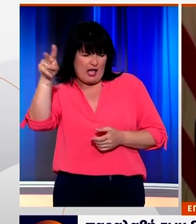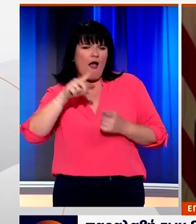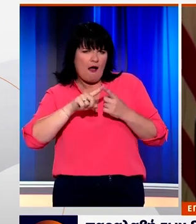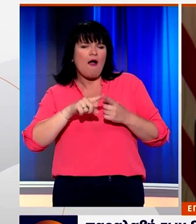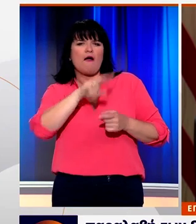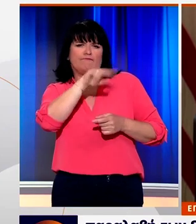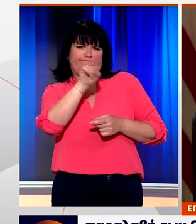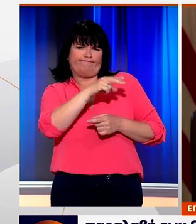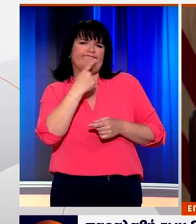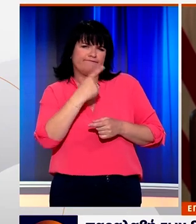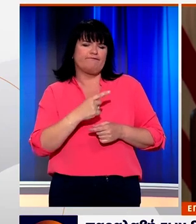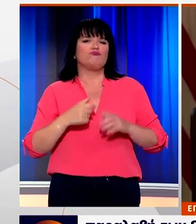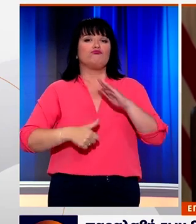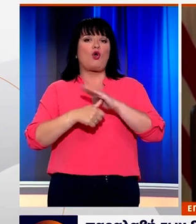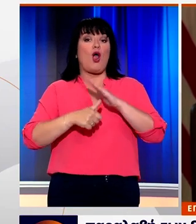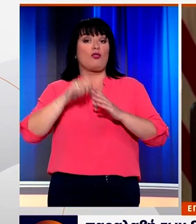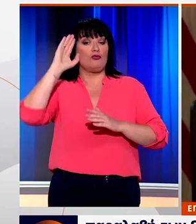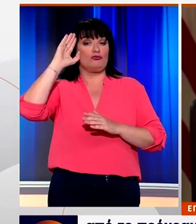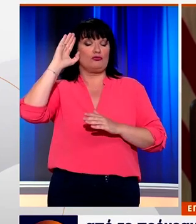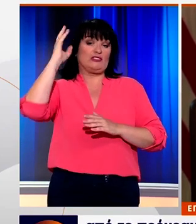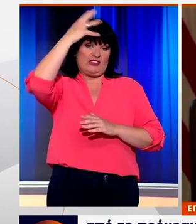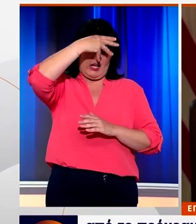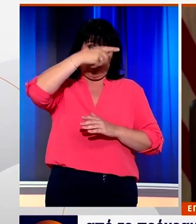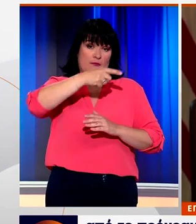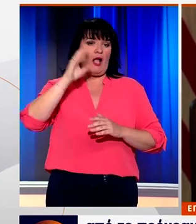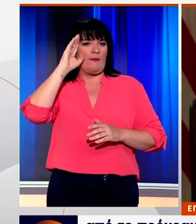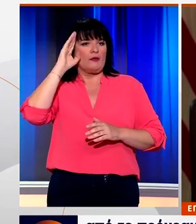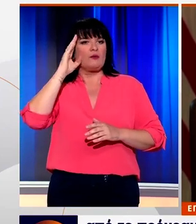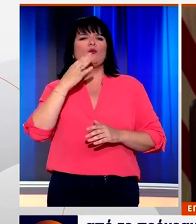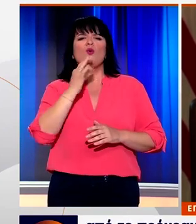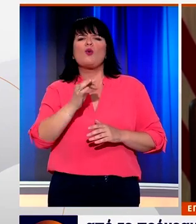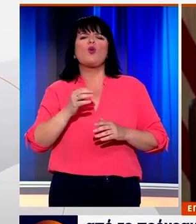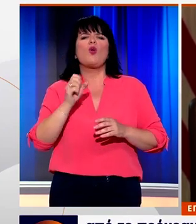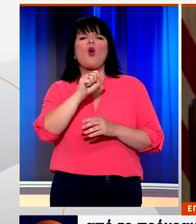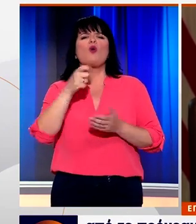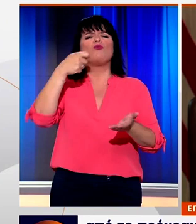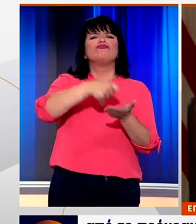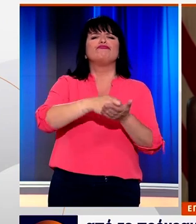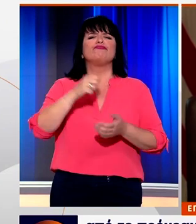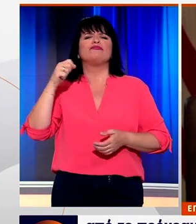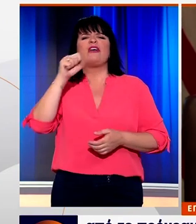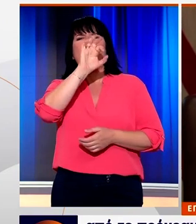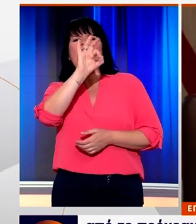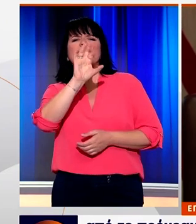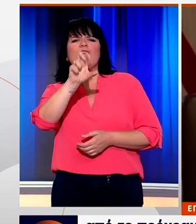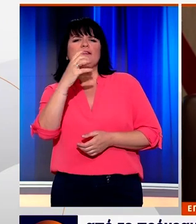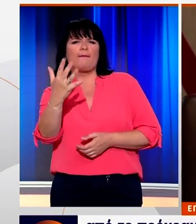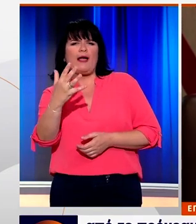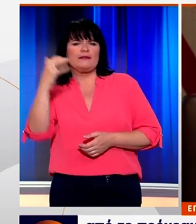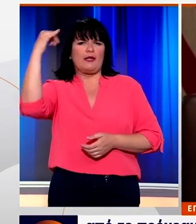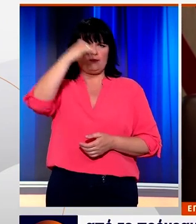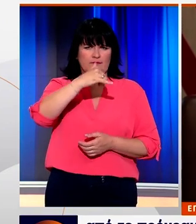πρόεδρος Ντόναλτ Τραμπ πέταξε έξω την Τουρκία από το πρόγραμμα προμήθειας των αεροσκαφών F-35.